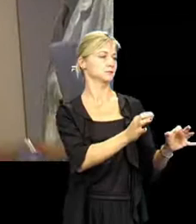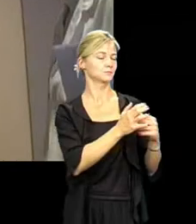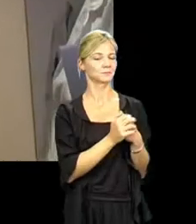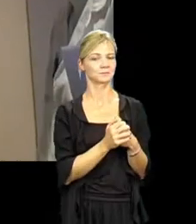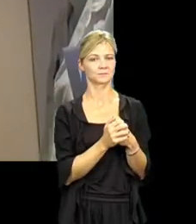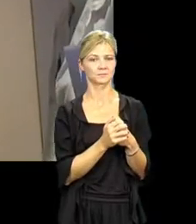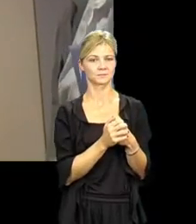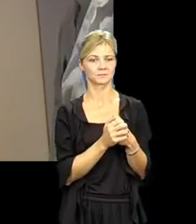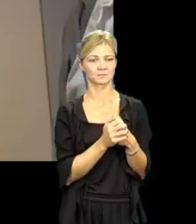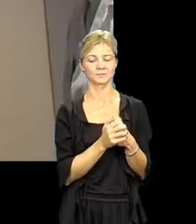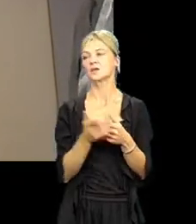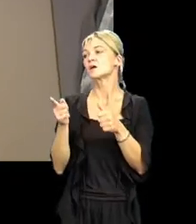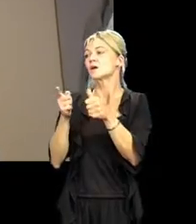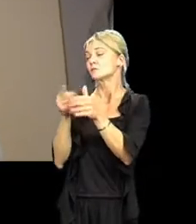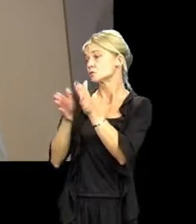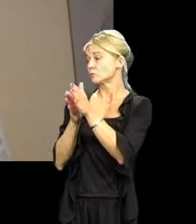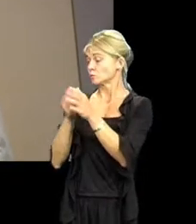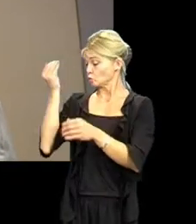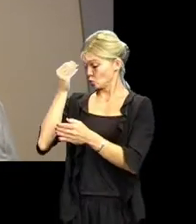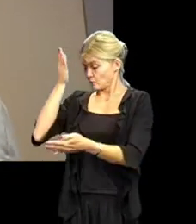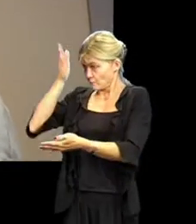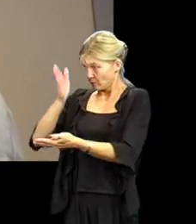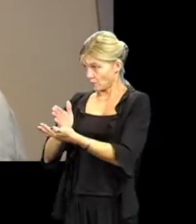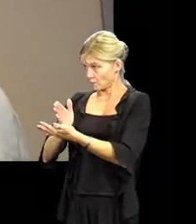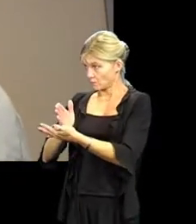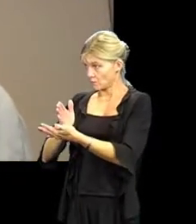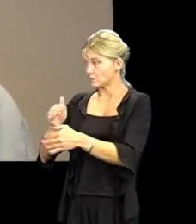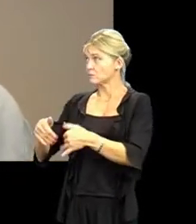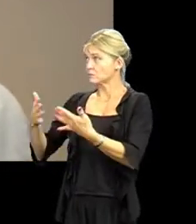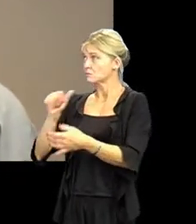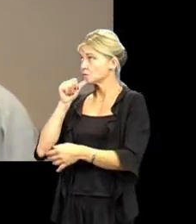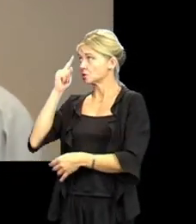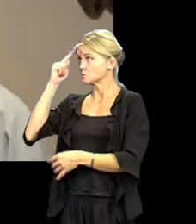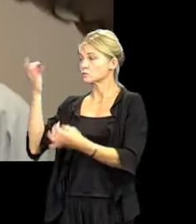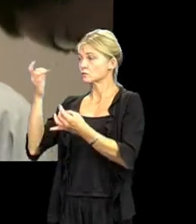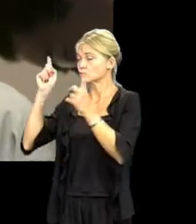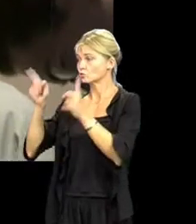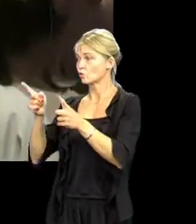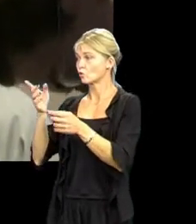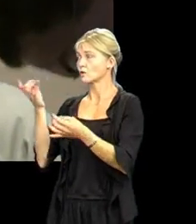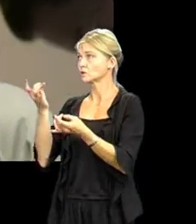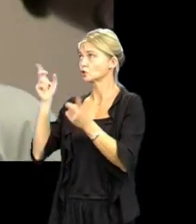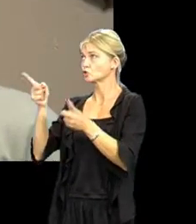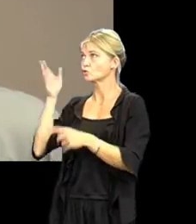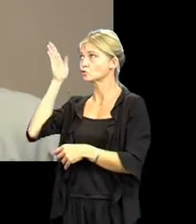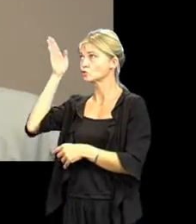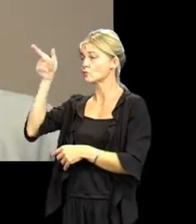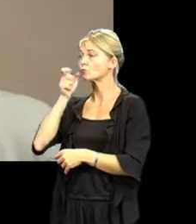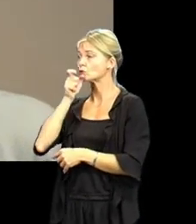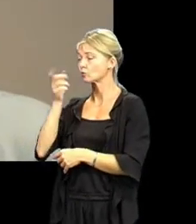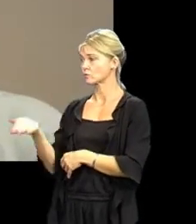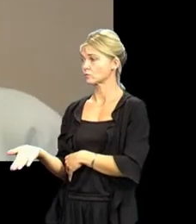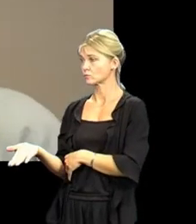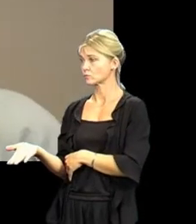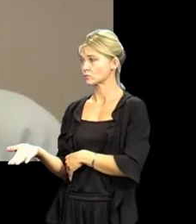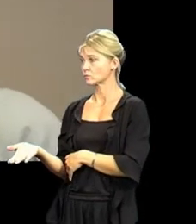Nein, es ist so, wenn du von der Schule herauskommst, dann habe ich nie gewusst, was ich werden will, weil durch die Legasthenie bei mir ist es immer